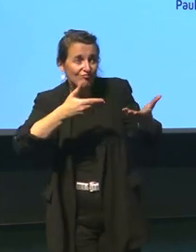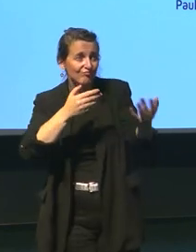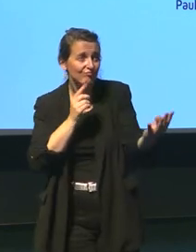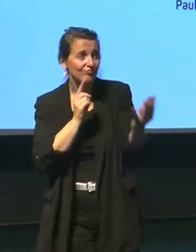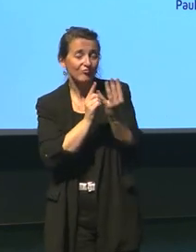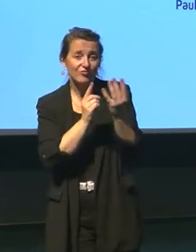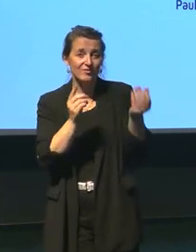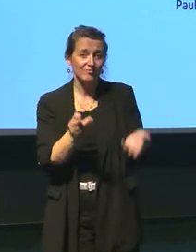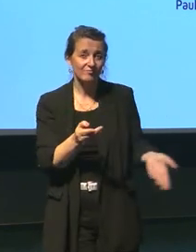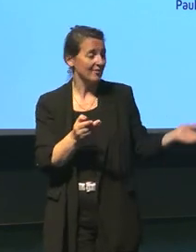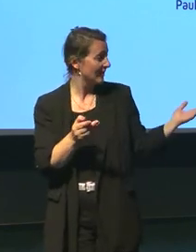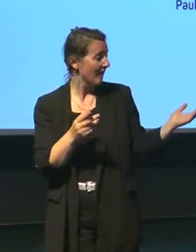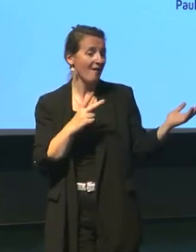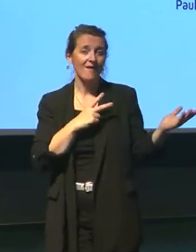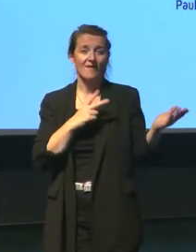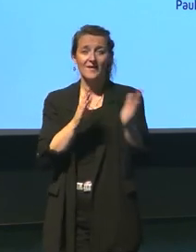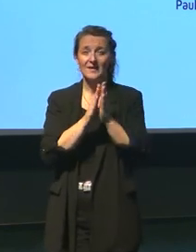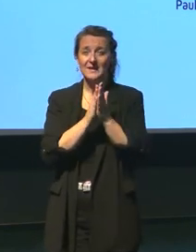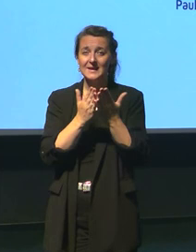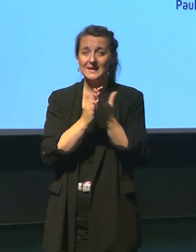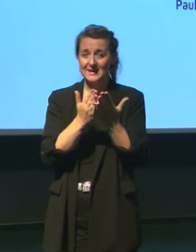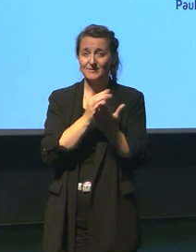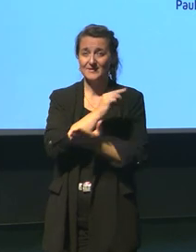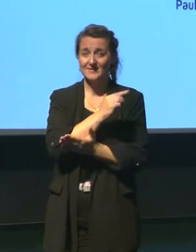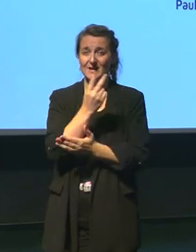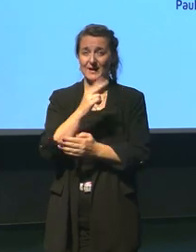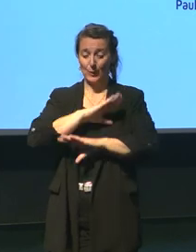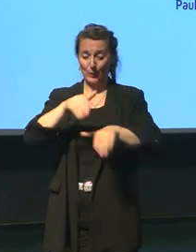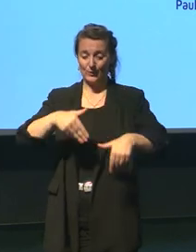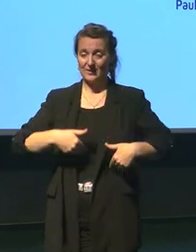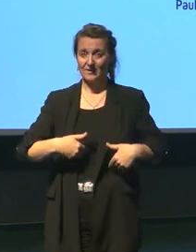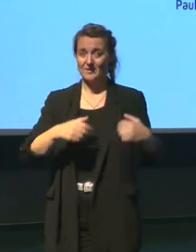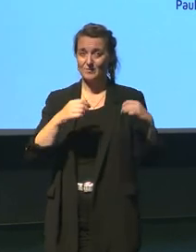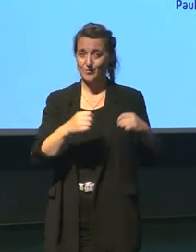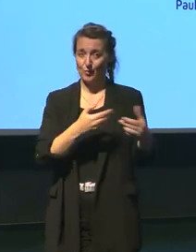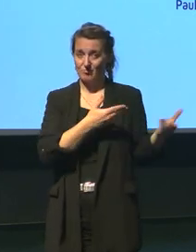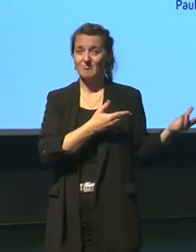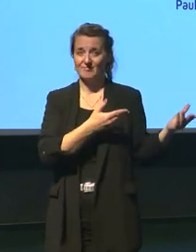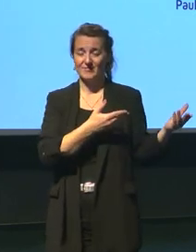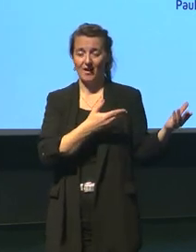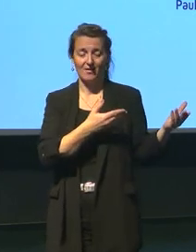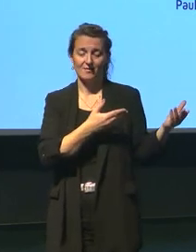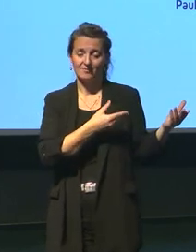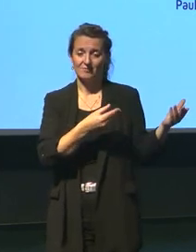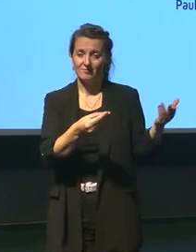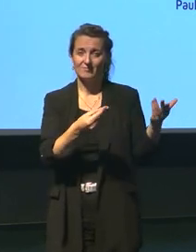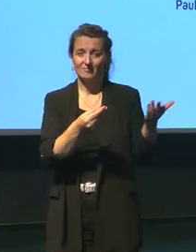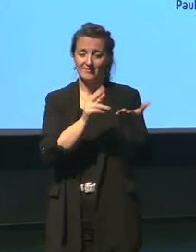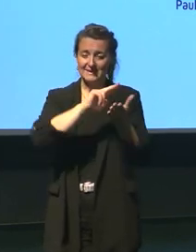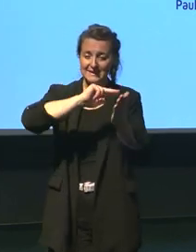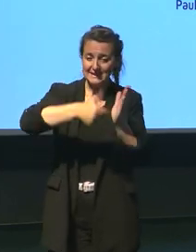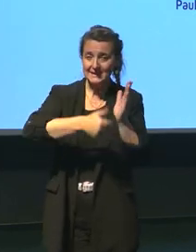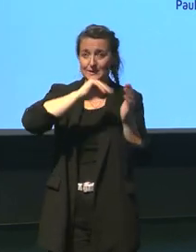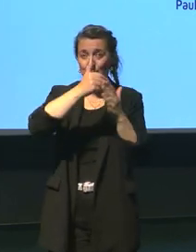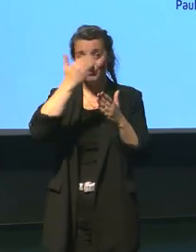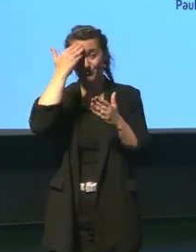Paul il y a certains de ses deux derniers livres justement qui sont disponibles aussi en dédicace n'hésitez